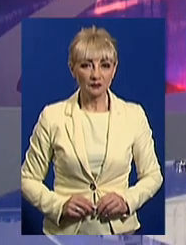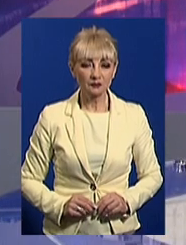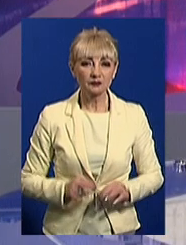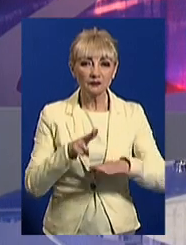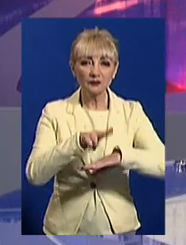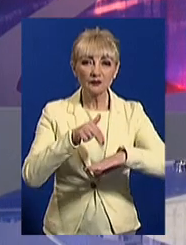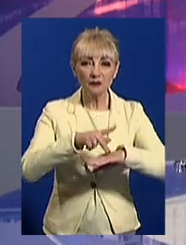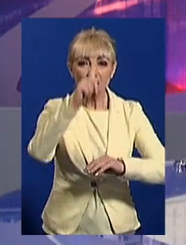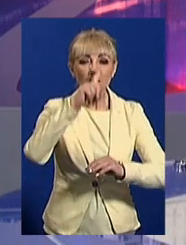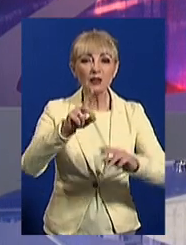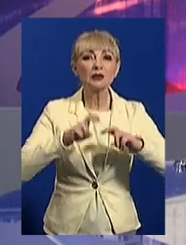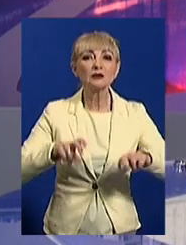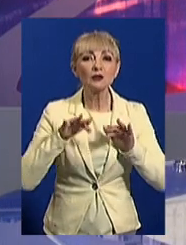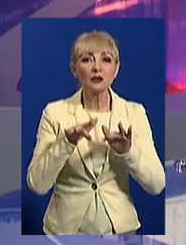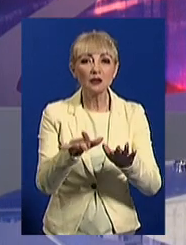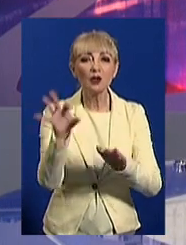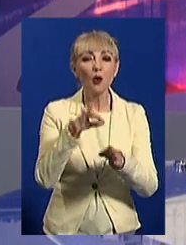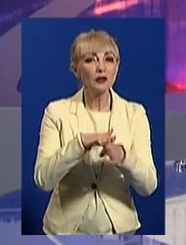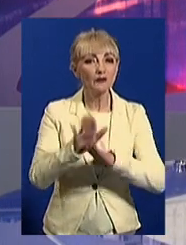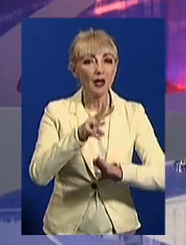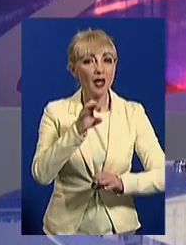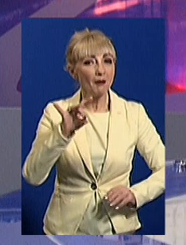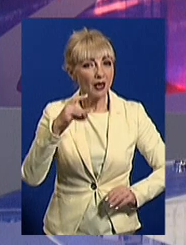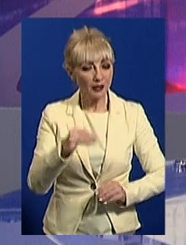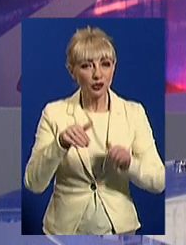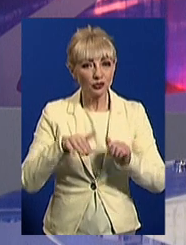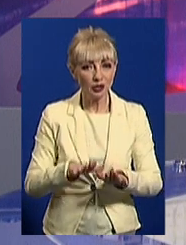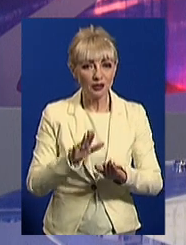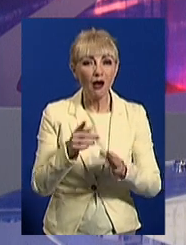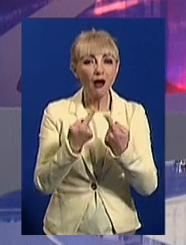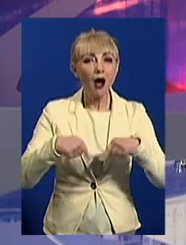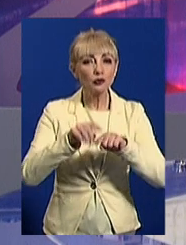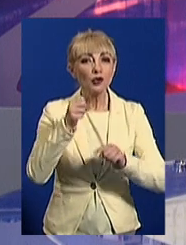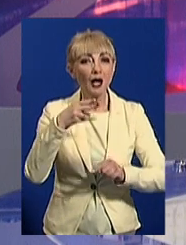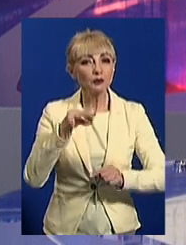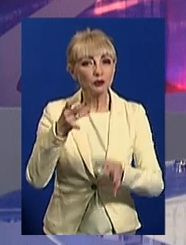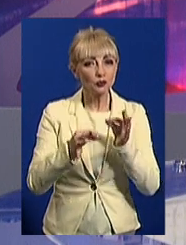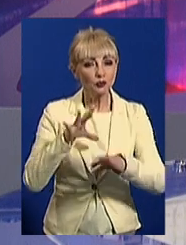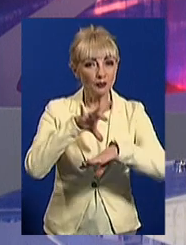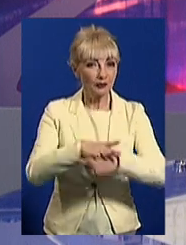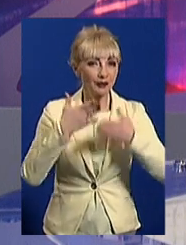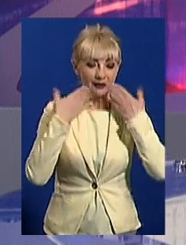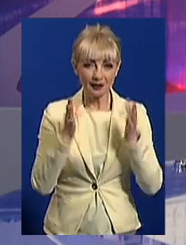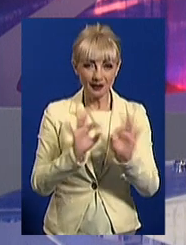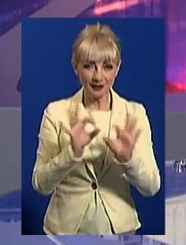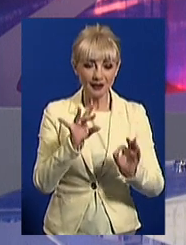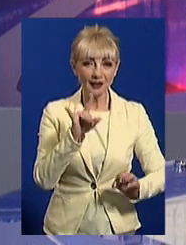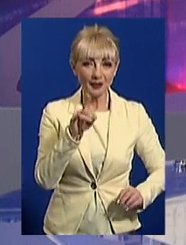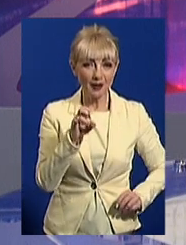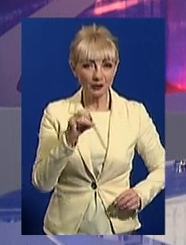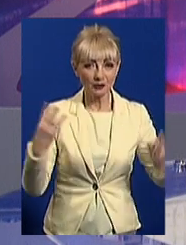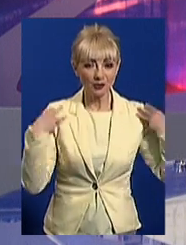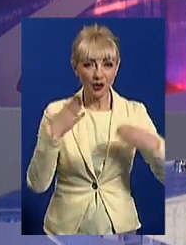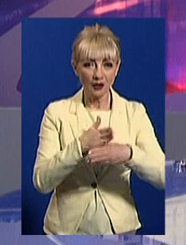У поліції місяць розслідують справу про невиконання мерію рішення Окружного адміністративного суду. Підозрюваних немає, розповів Сергій Ребенко,